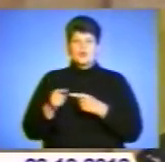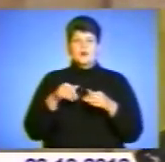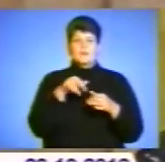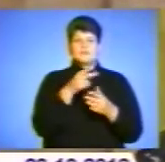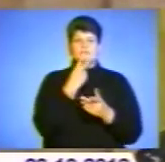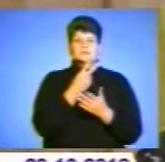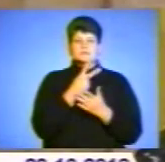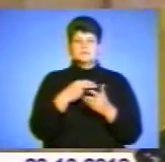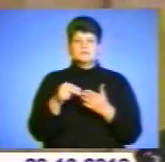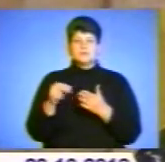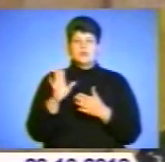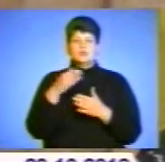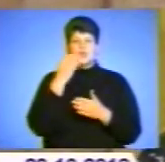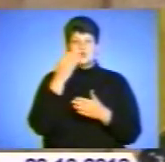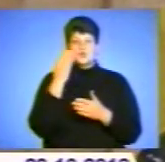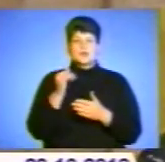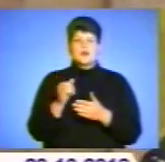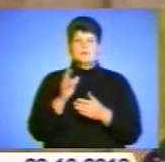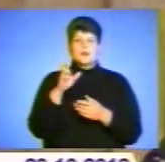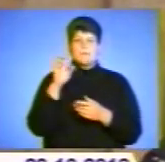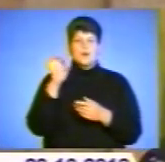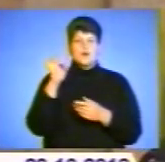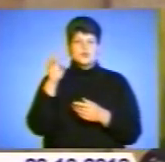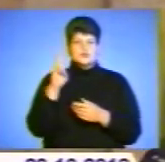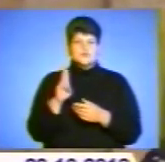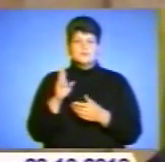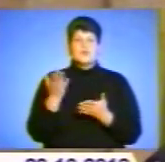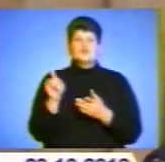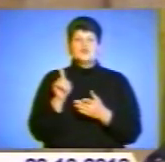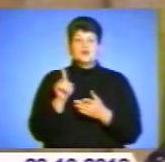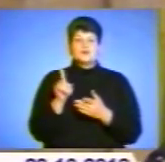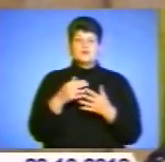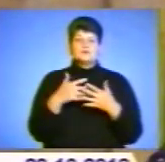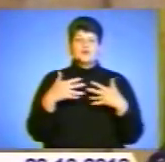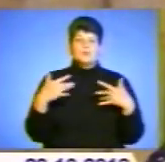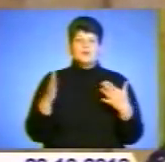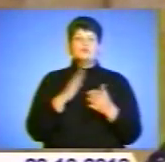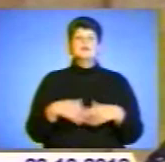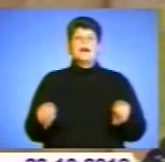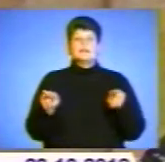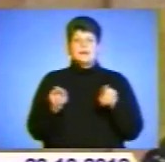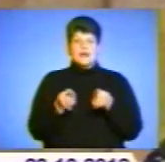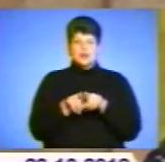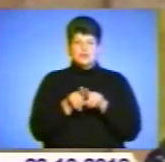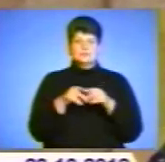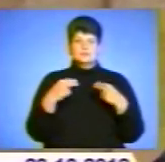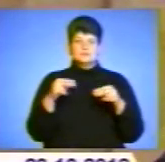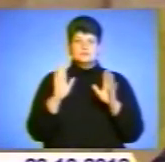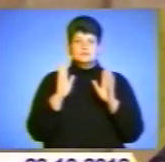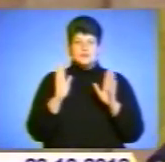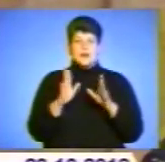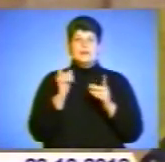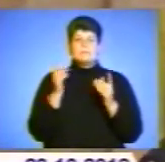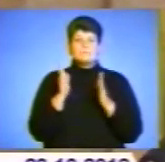треба загорітися, буде юшка, буде борщ. Щодо асортименту, то він аналогічний, звичайно, але буде